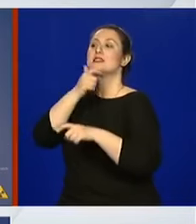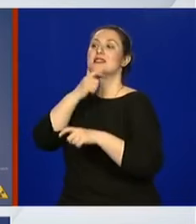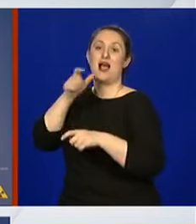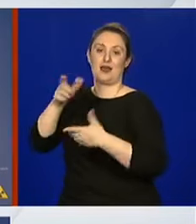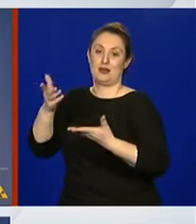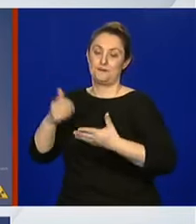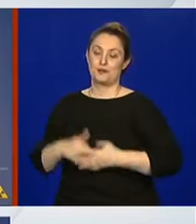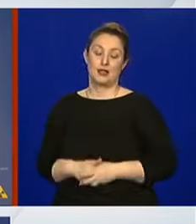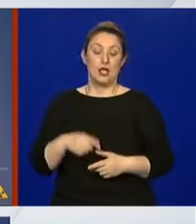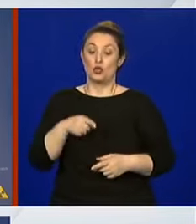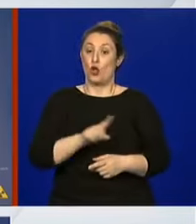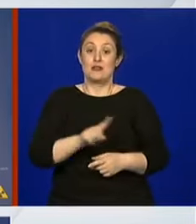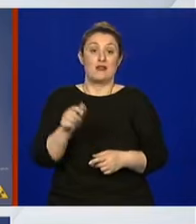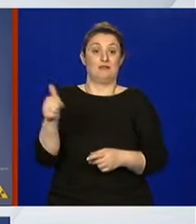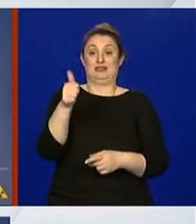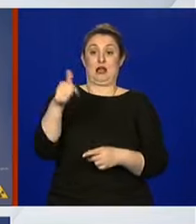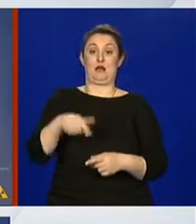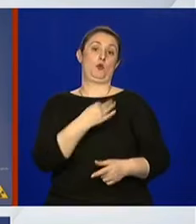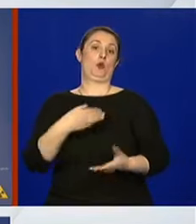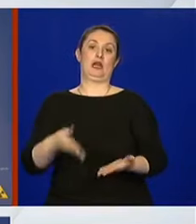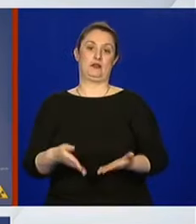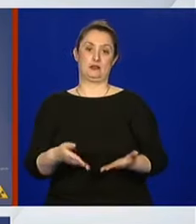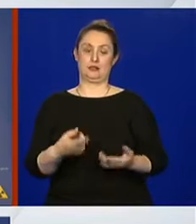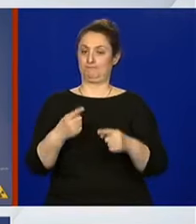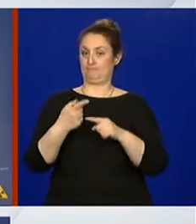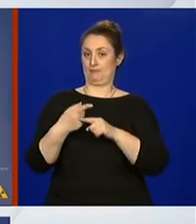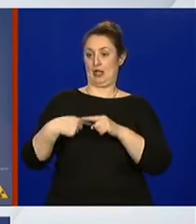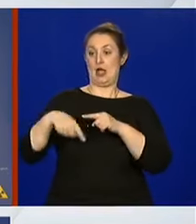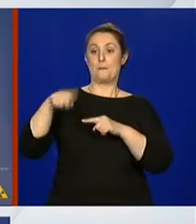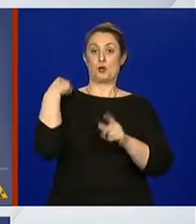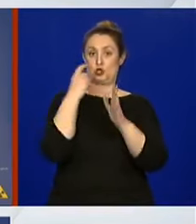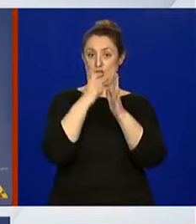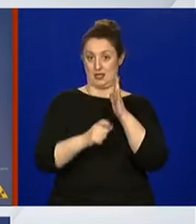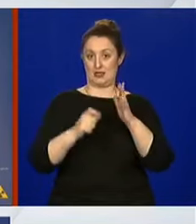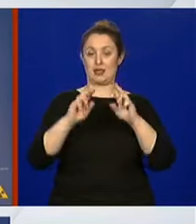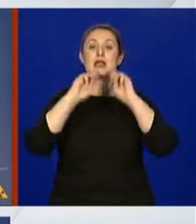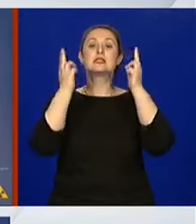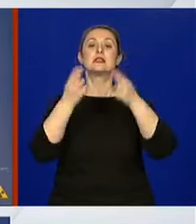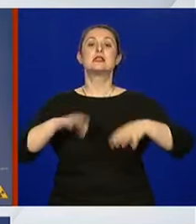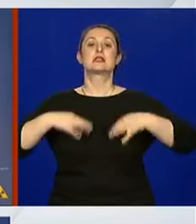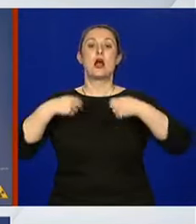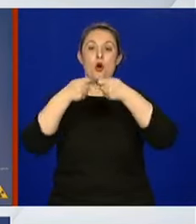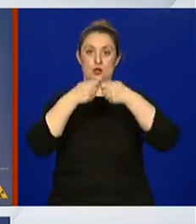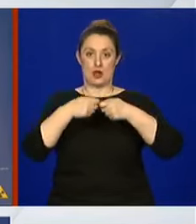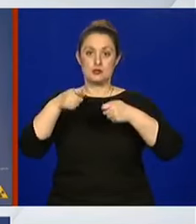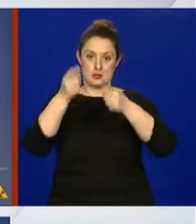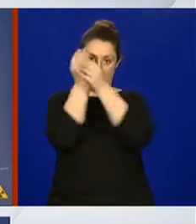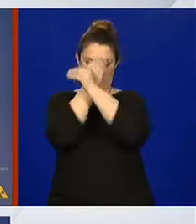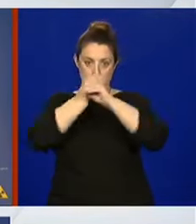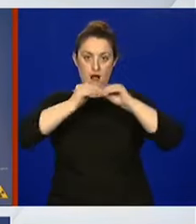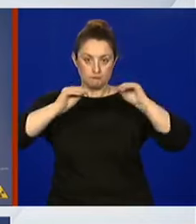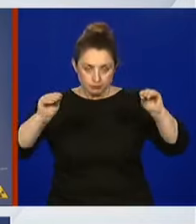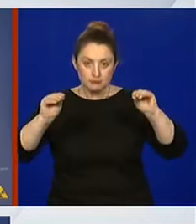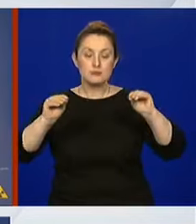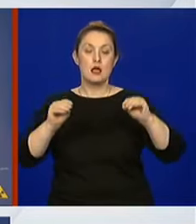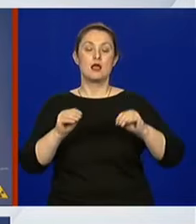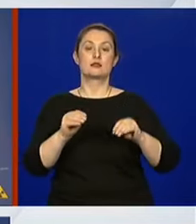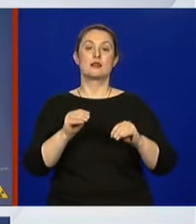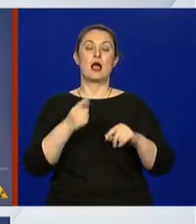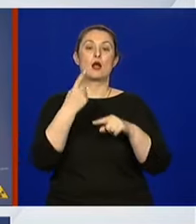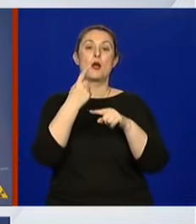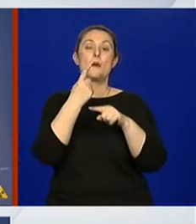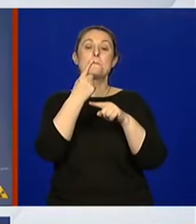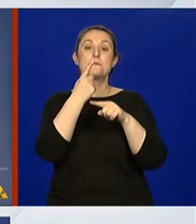specifičnost Hrvatske. Prošli tjedan je svjetska zdravstvena organizacija javno izrekla to da je više od pola